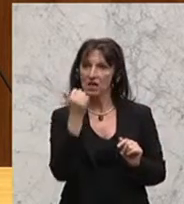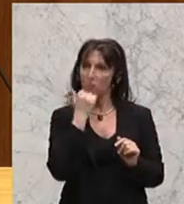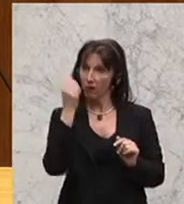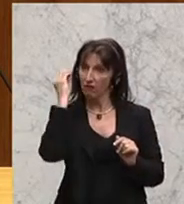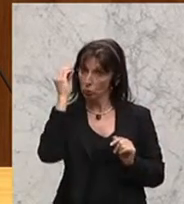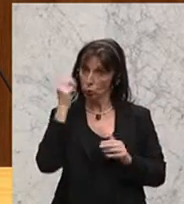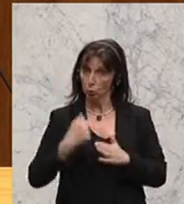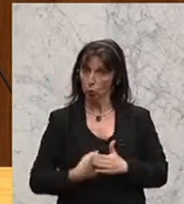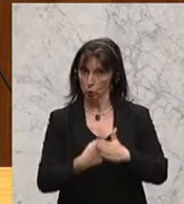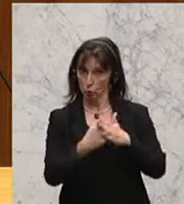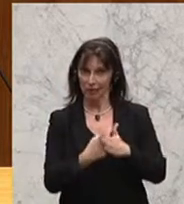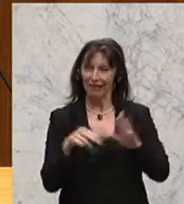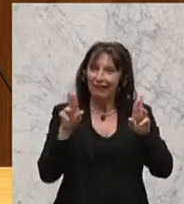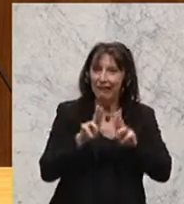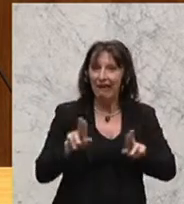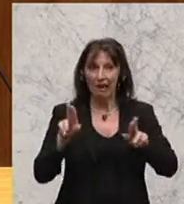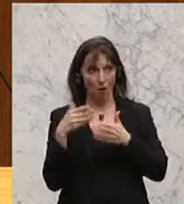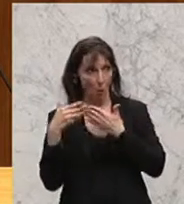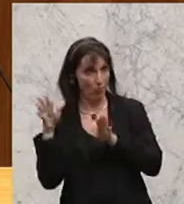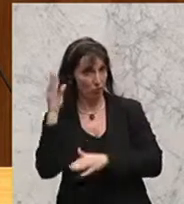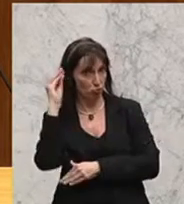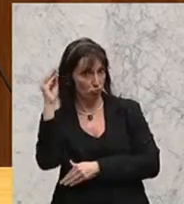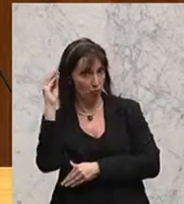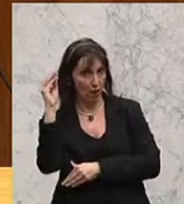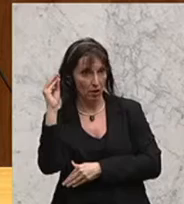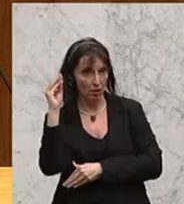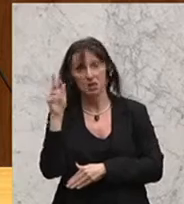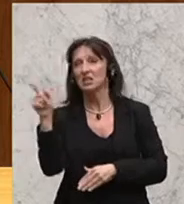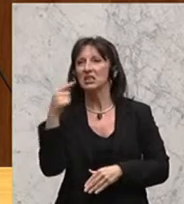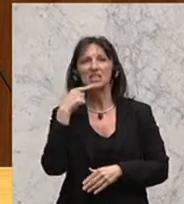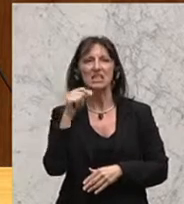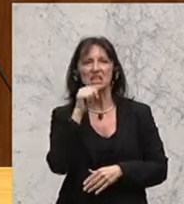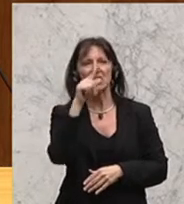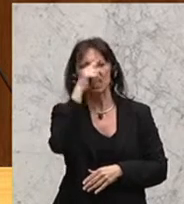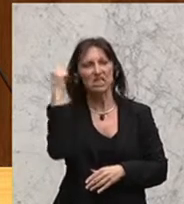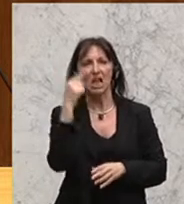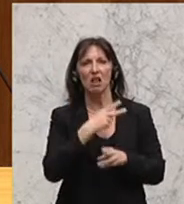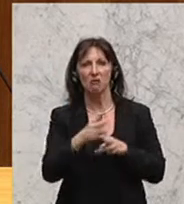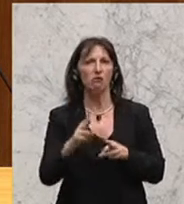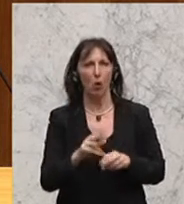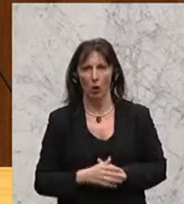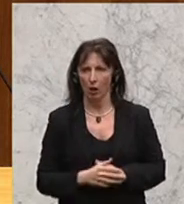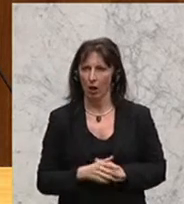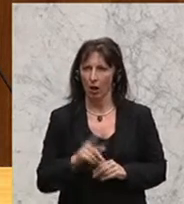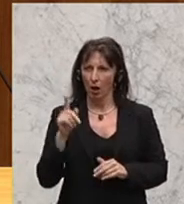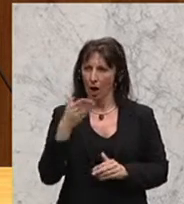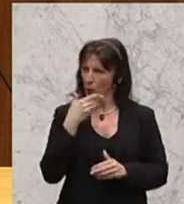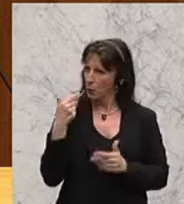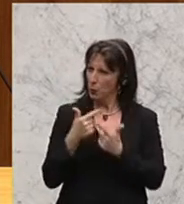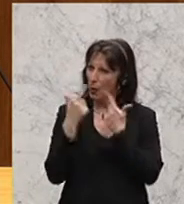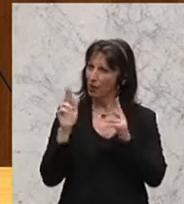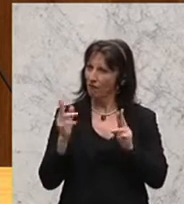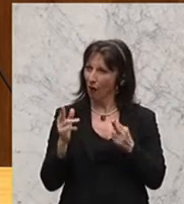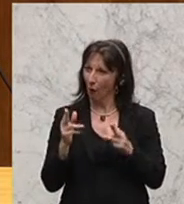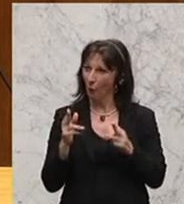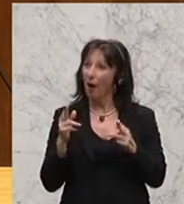unterstützt werden, im Vergleich bei den öffentlichen Schulen, das halten Sie für nicht sinnvoll und das gibt es bei Ihnen nicht. Aber Sie haben es nicht erklärt, warum. Weil Sie es nicht